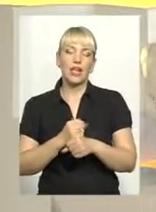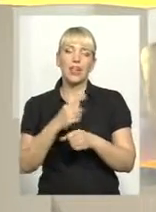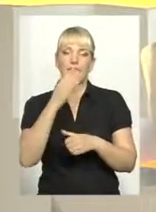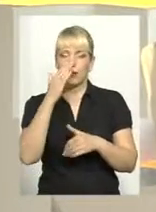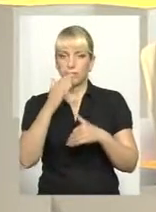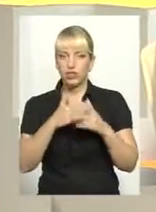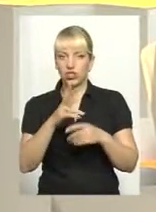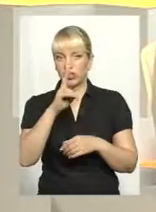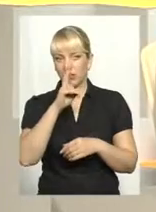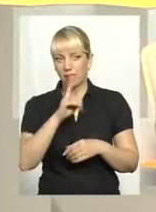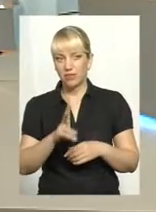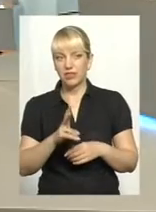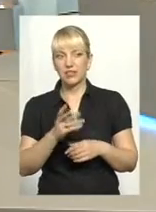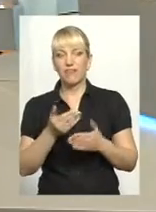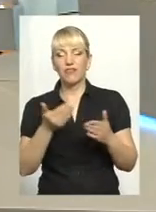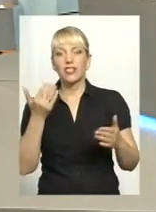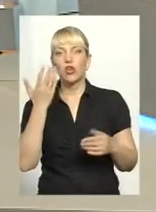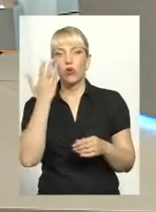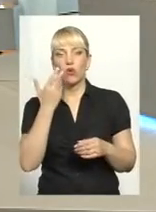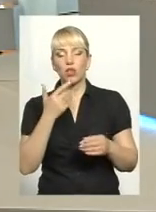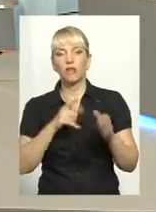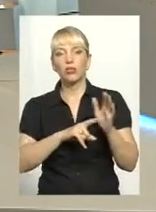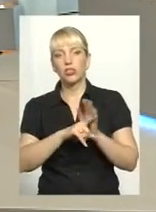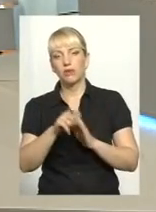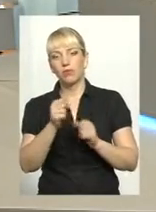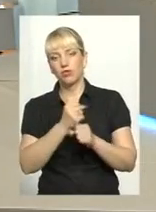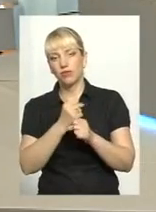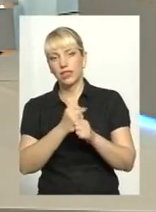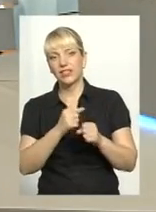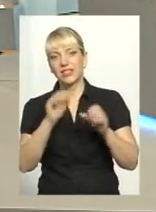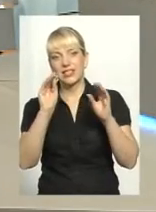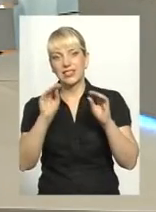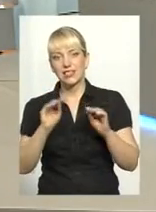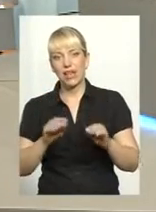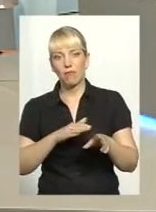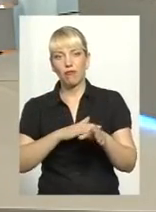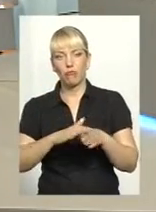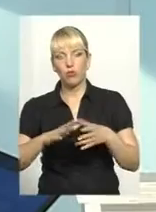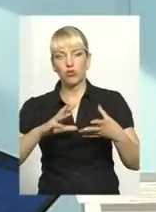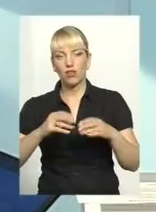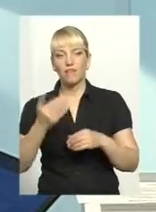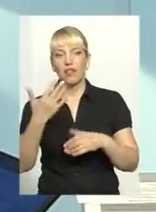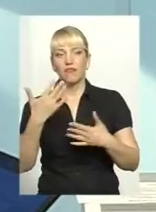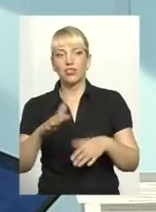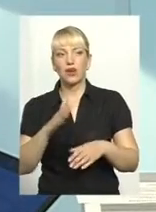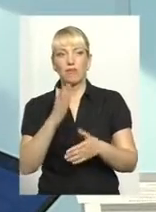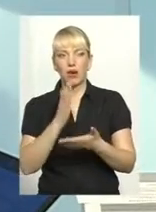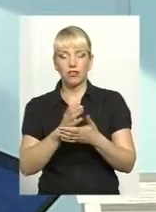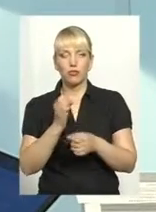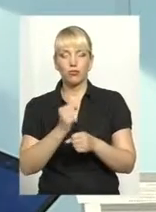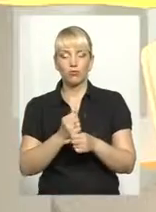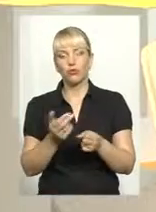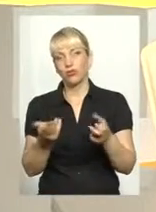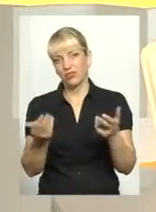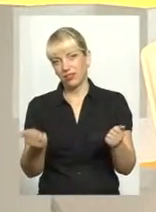місяці від того моменту, як запрацює система в повному обсязі, ви вже маєте роботу? Та, та, та, звичайно.